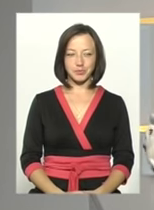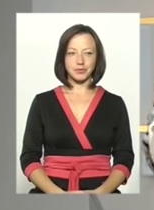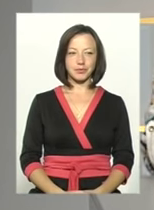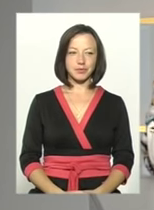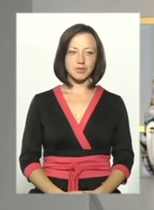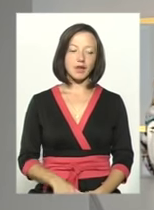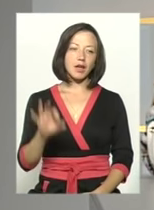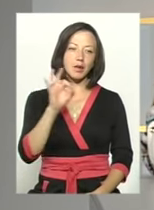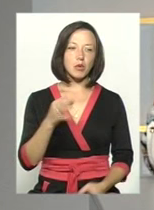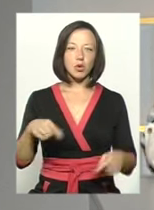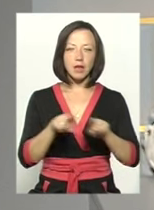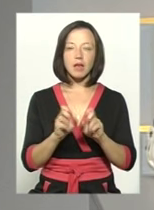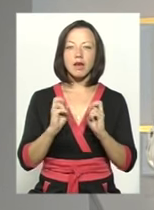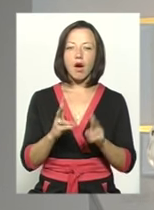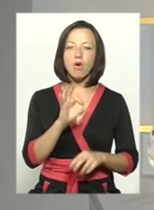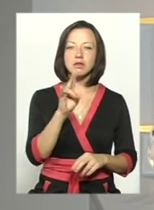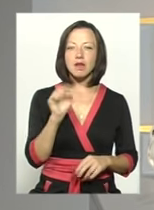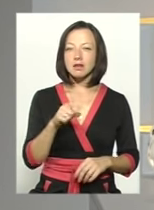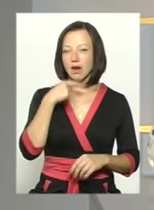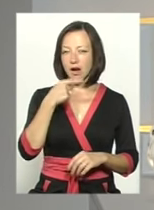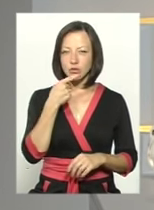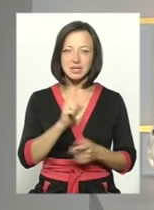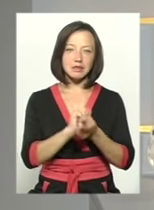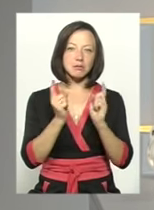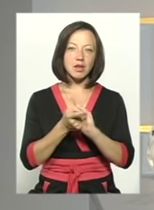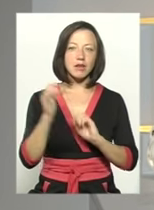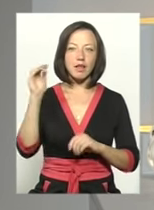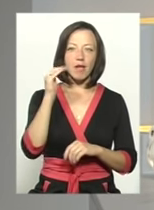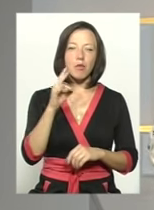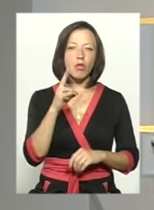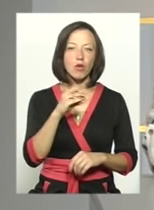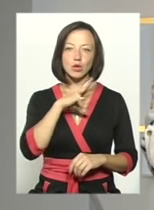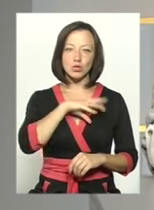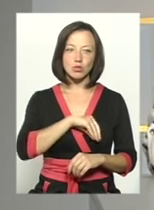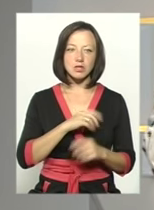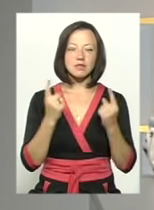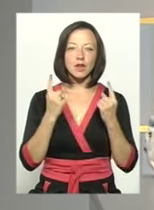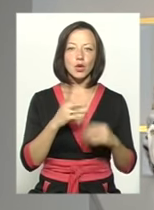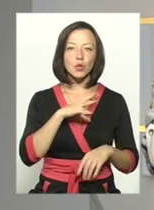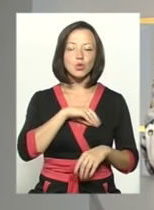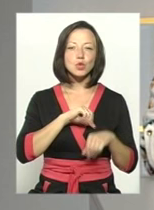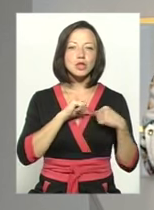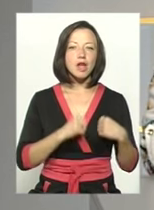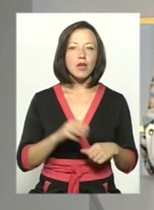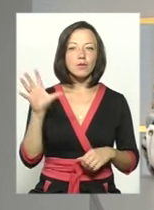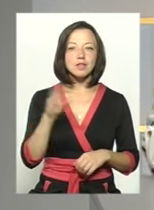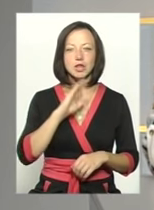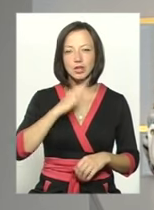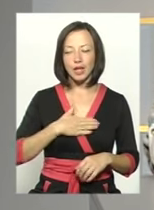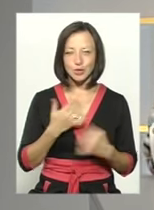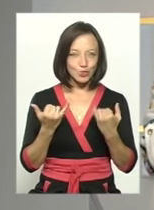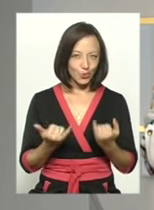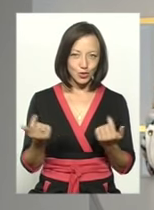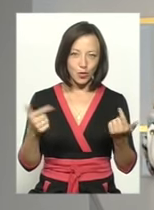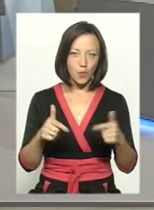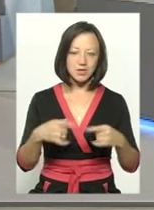Про таких, як Оксана кажуть, вони змінюють небо, але не душу. З великою душею всі наші сьогоднішні гості. от